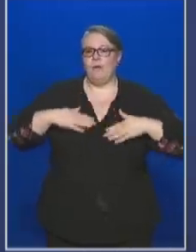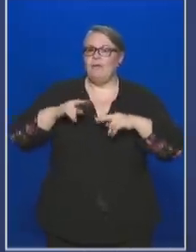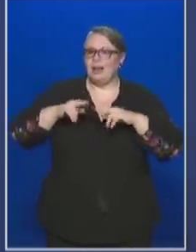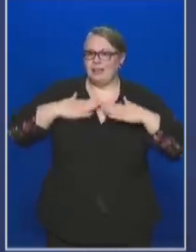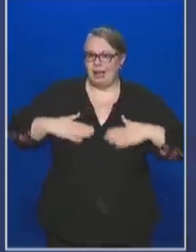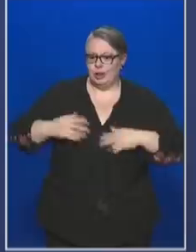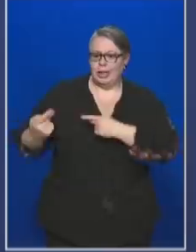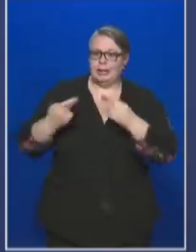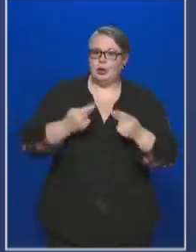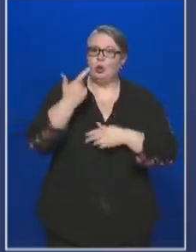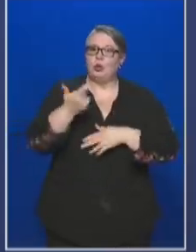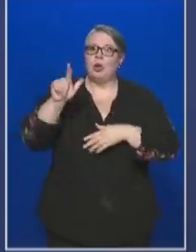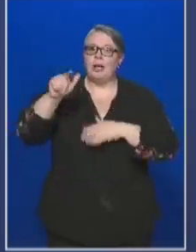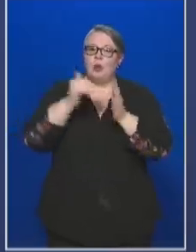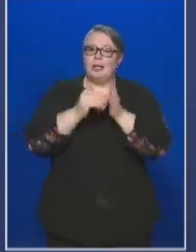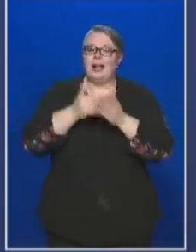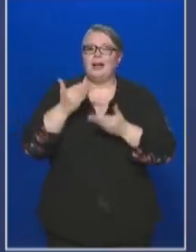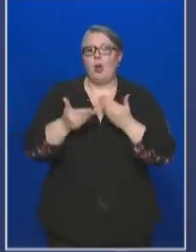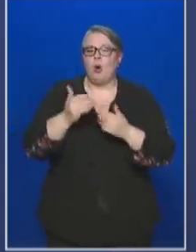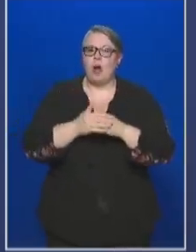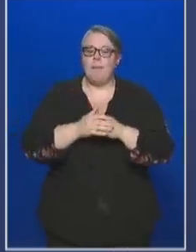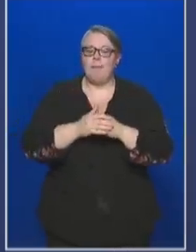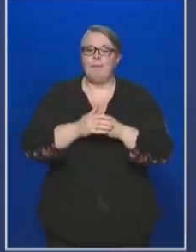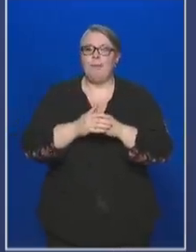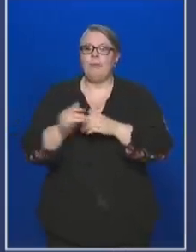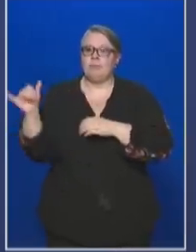mindösszesen 22 ezer kilogramm tömegben.